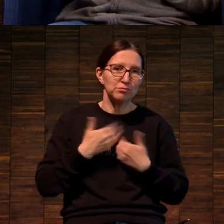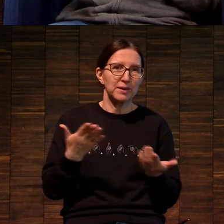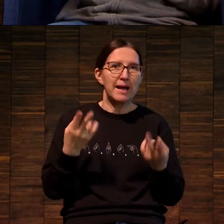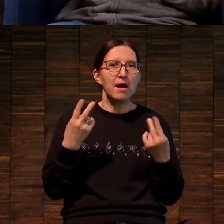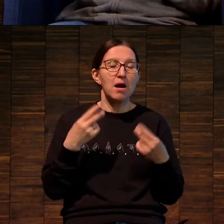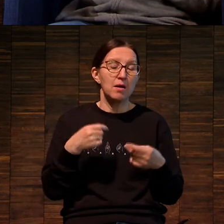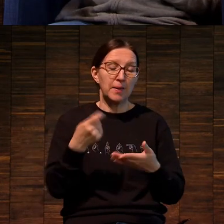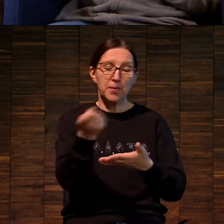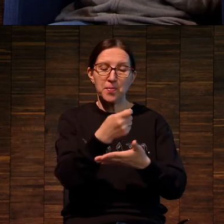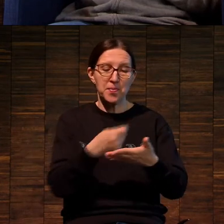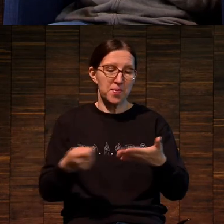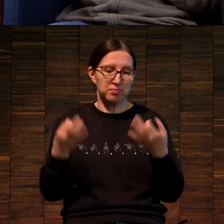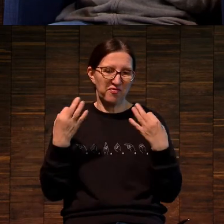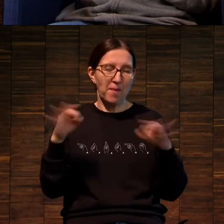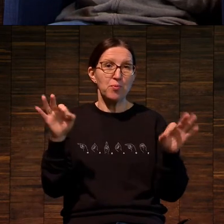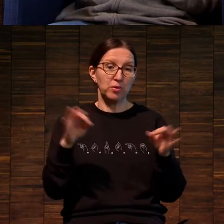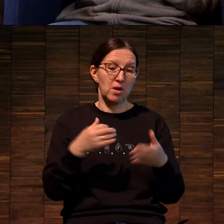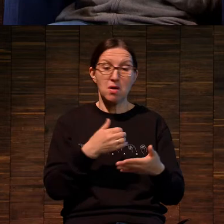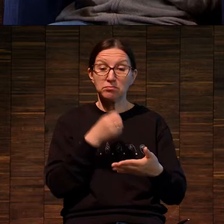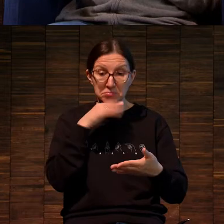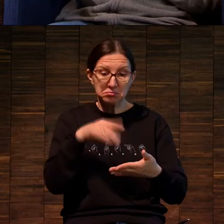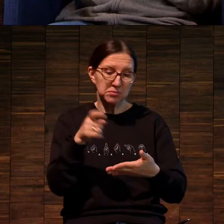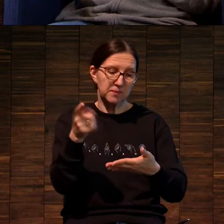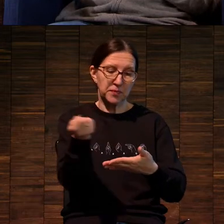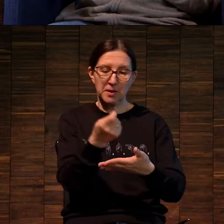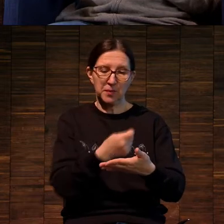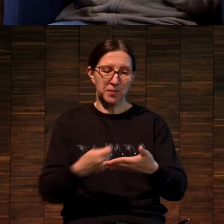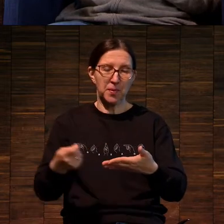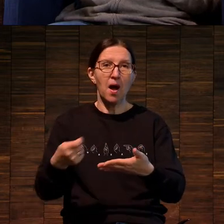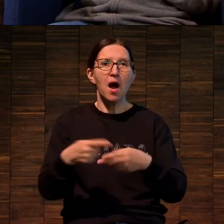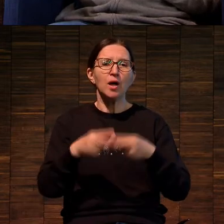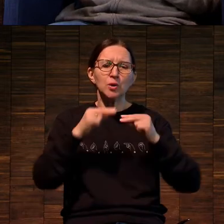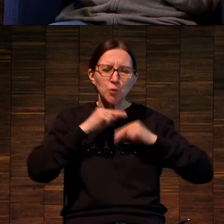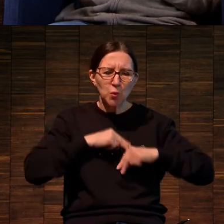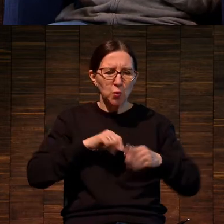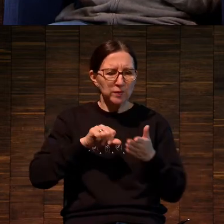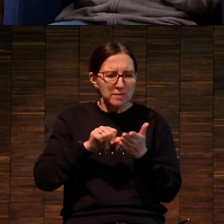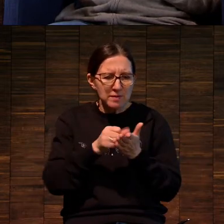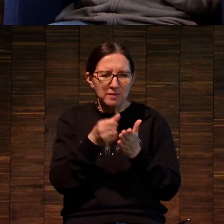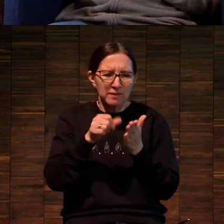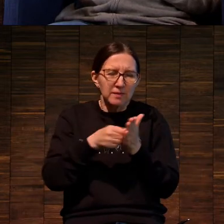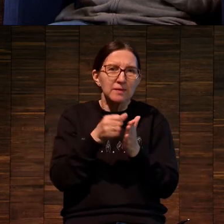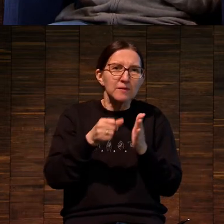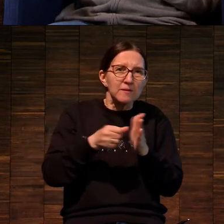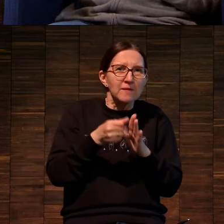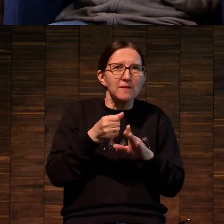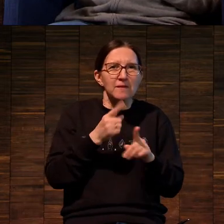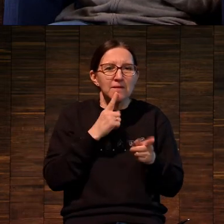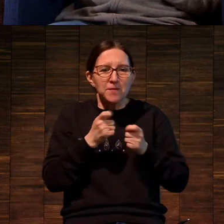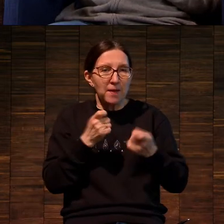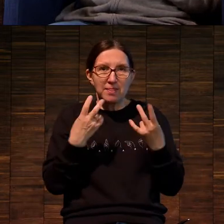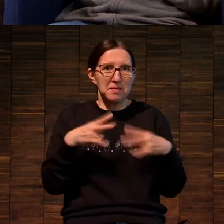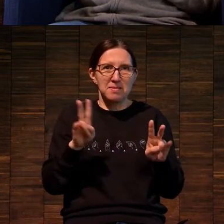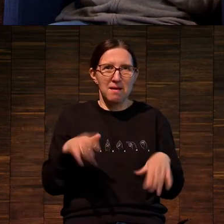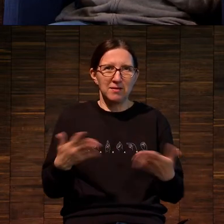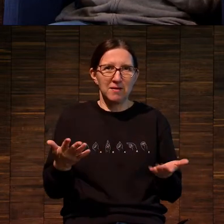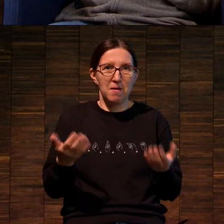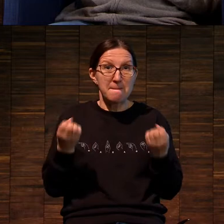Уже не надо резать, не надо прикладывать какие-то титанические физические усилия, не надо